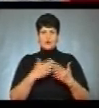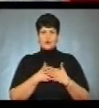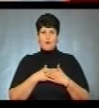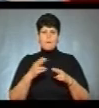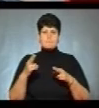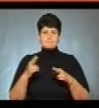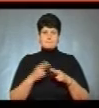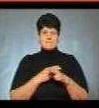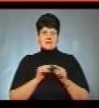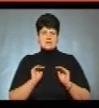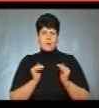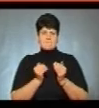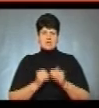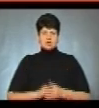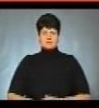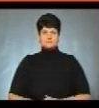обмежень».